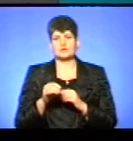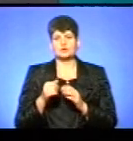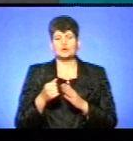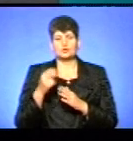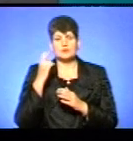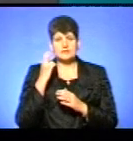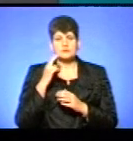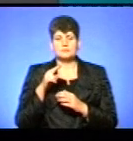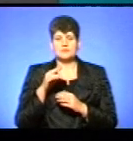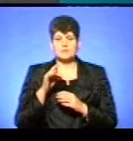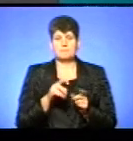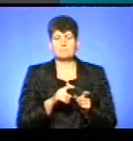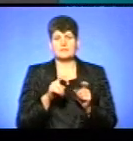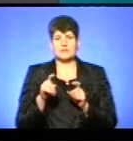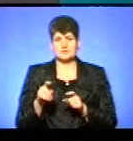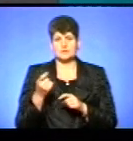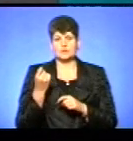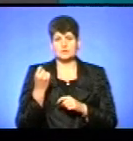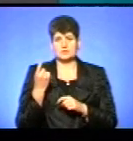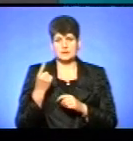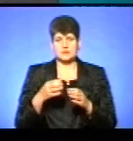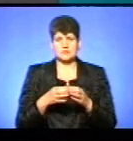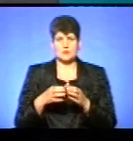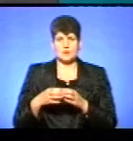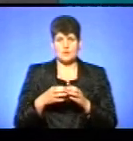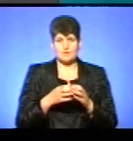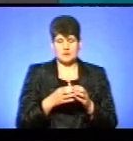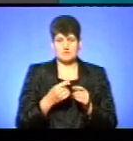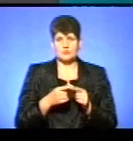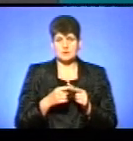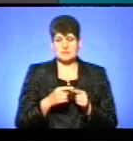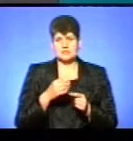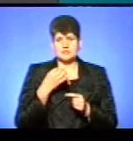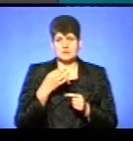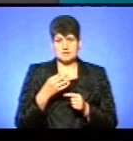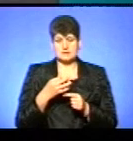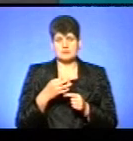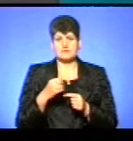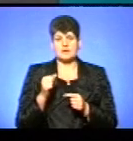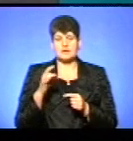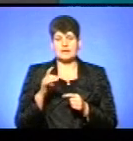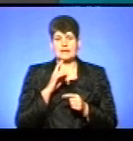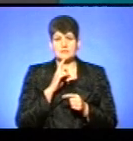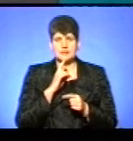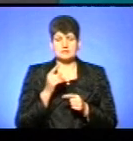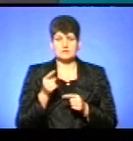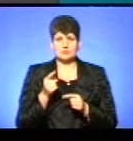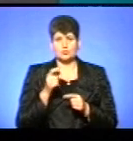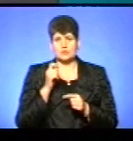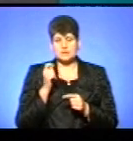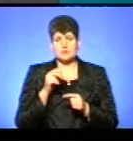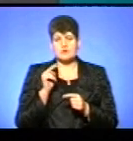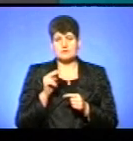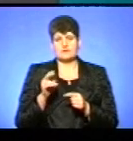Київського патріархату перейшли 11 громад. Про це повідомив архієпископ Тернопільський Кременецький Української